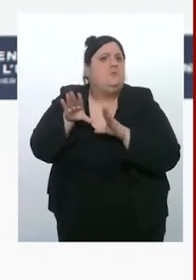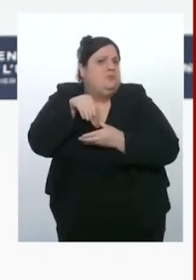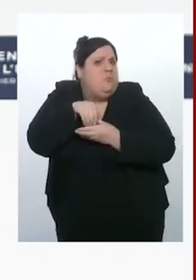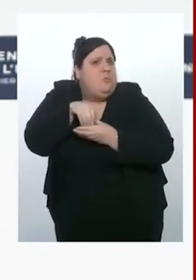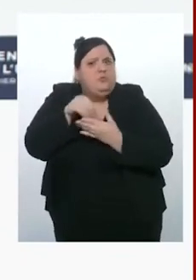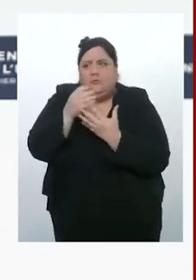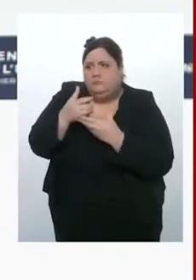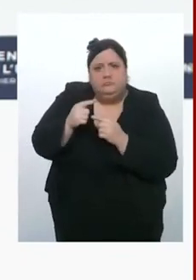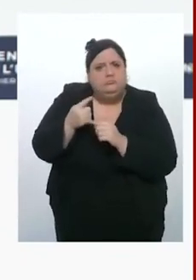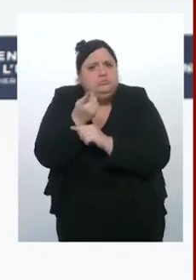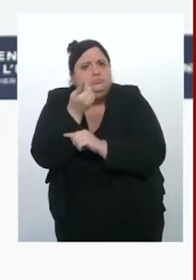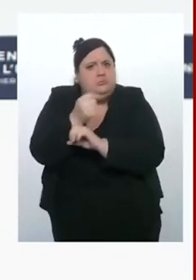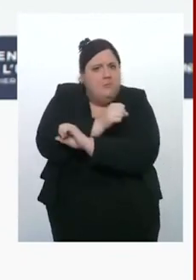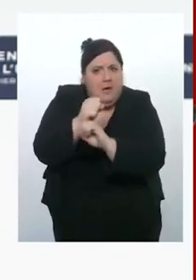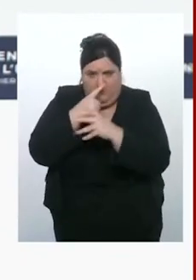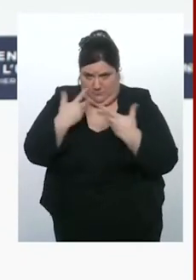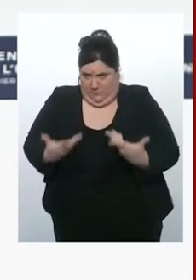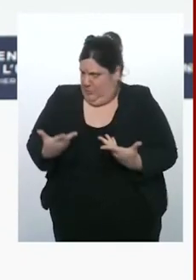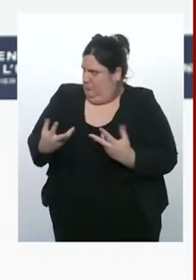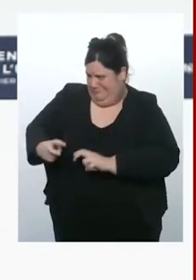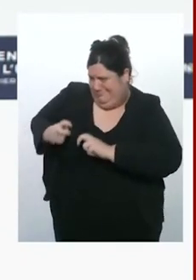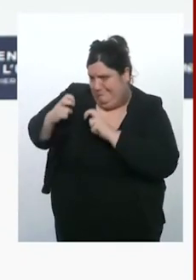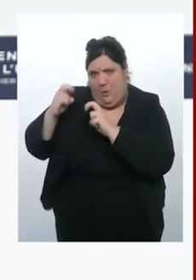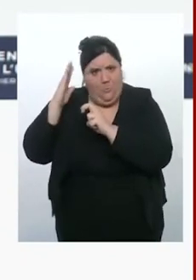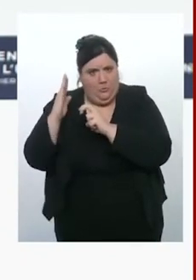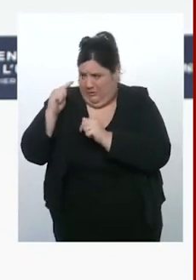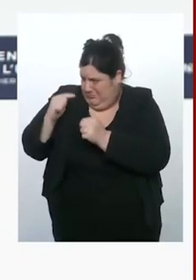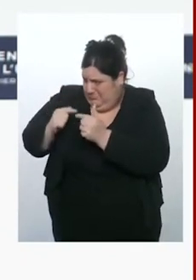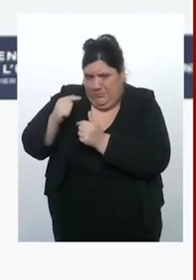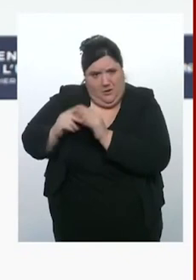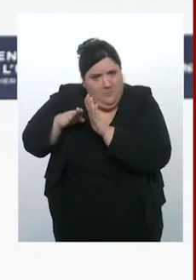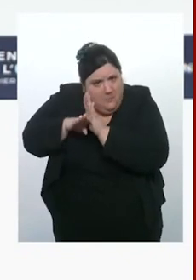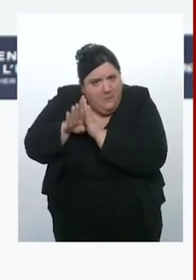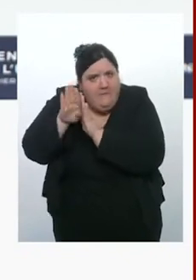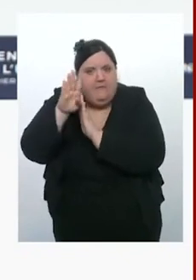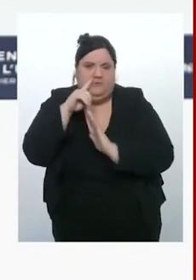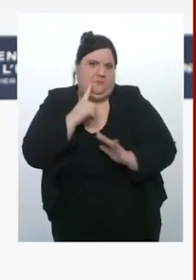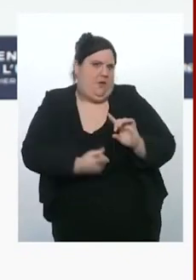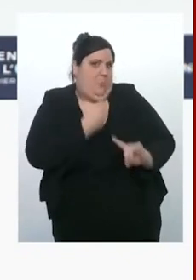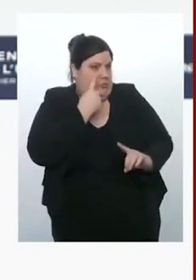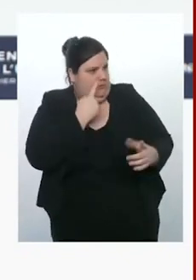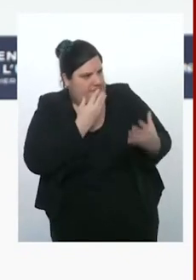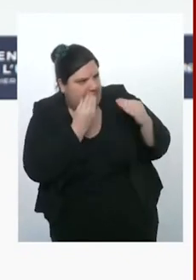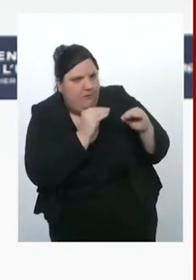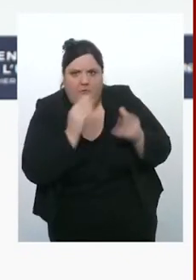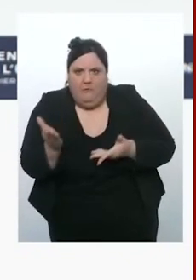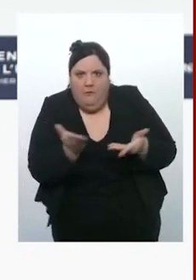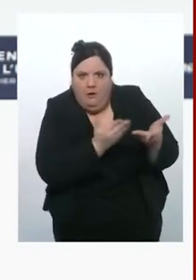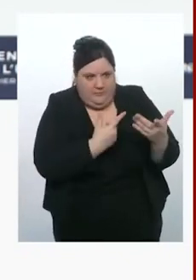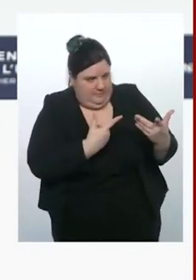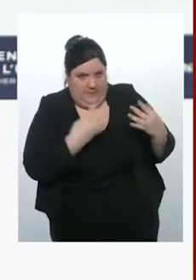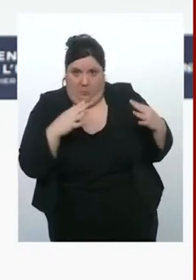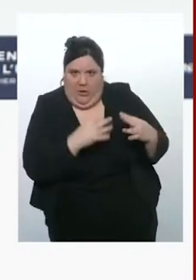aujourd'hui. Donc, c'est vraiment un pivot complet de cette économie de guerre. Donc, si je puis dire, les finances suivront. La question, c